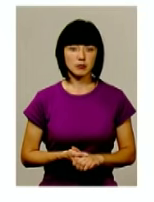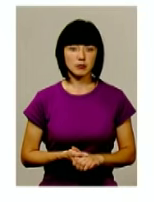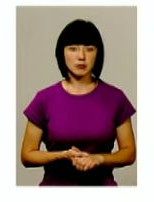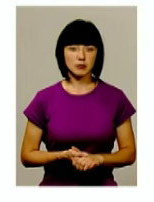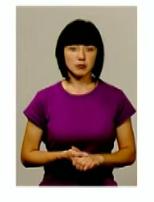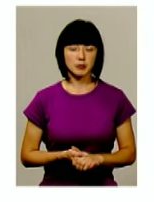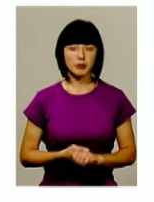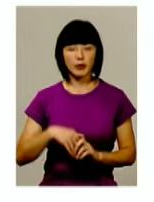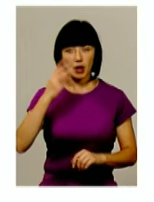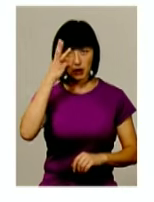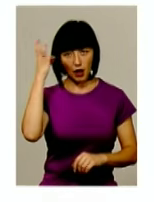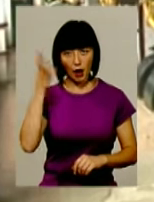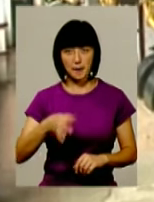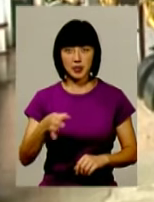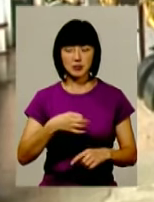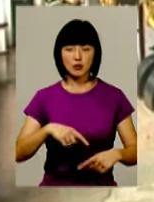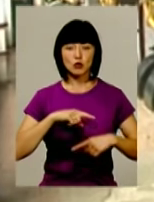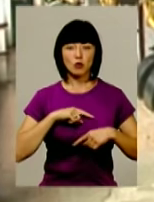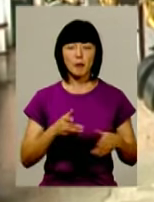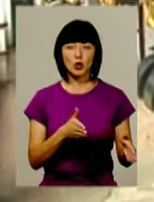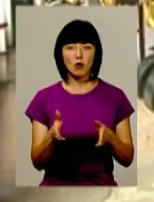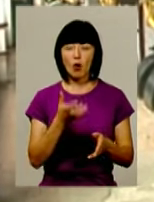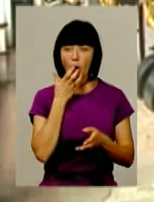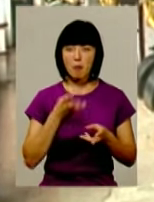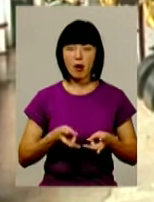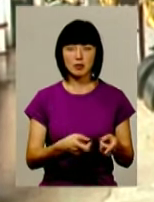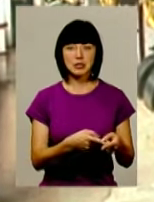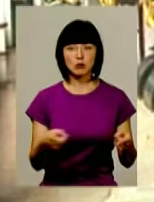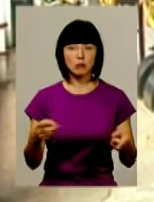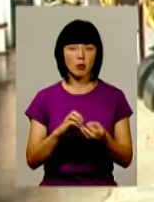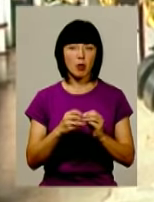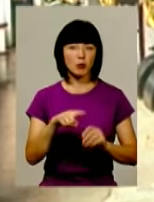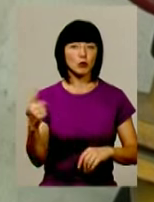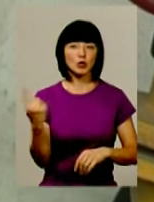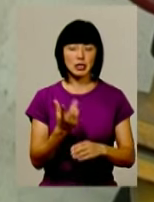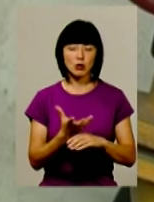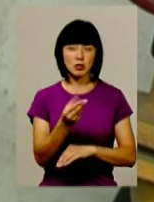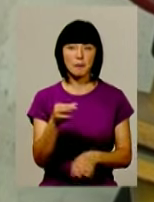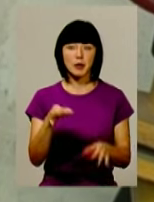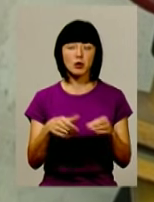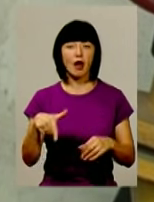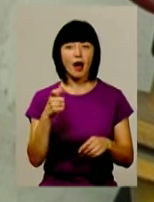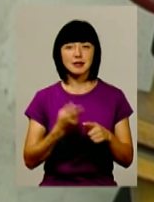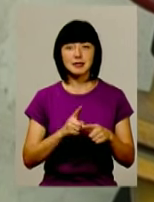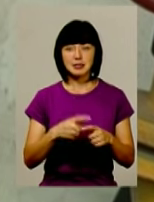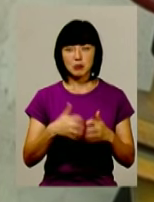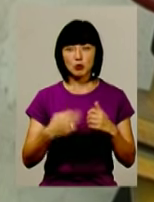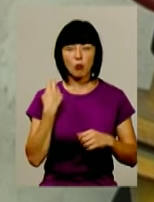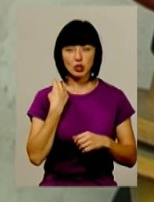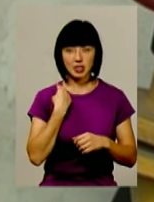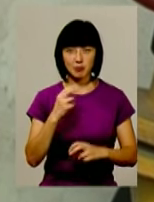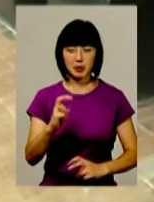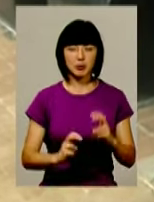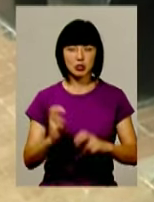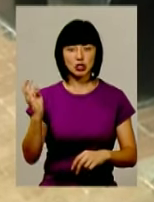На Хмельниччині фінішує підготовка до опалювального сезону. Проблема номер один – розрахунки за природний газ. Серед найбільших боржників –